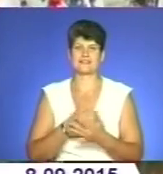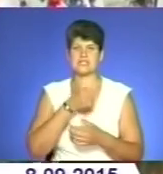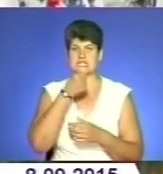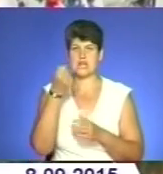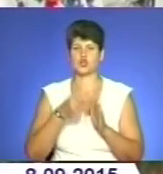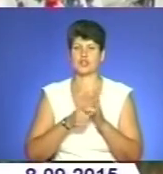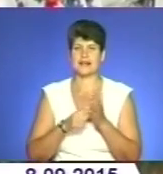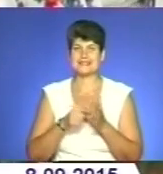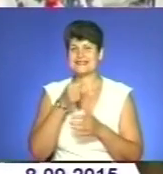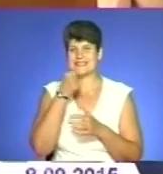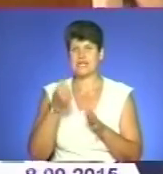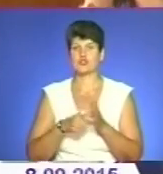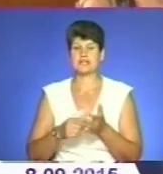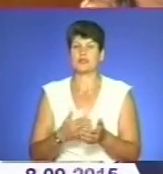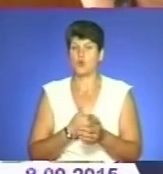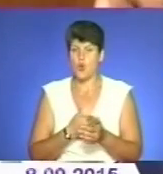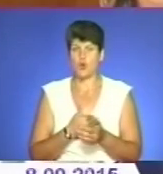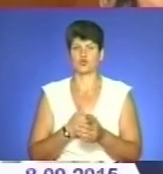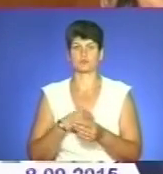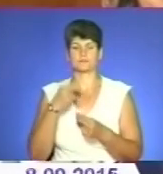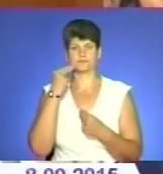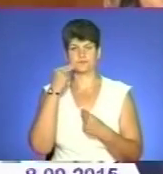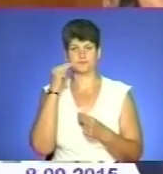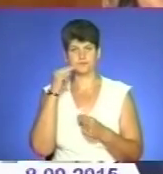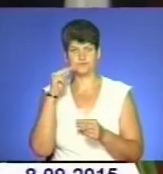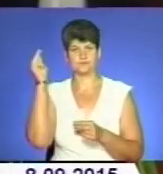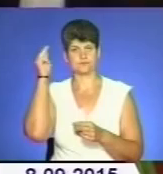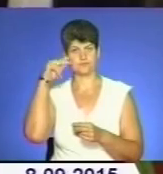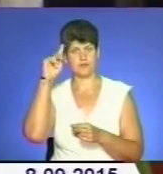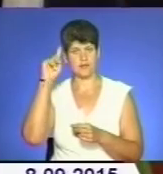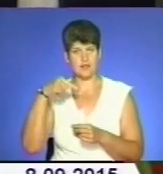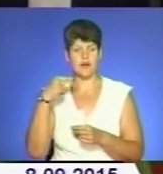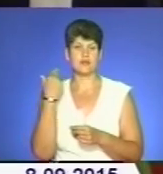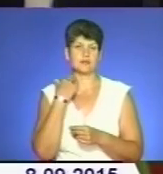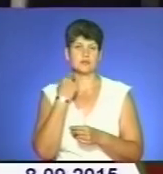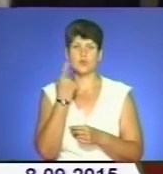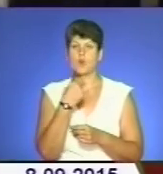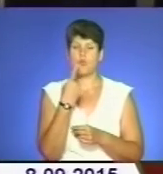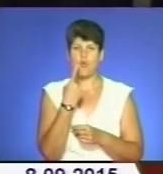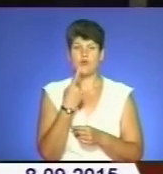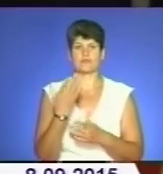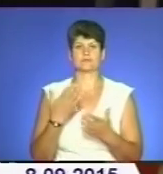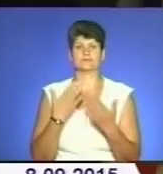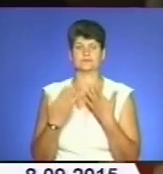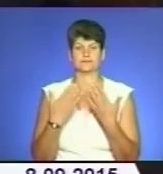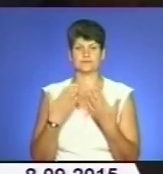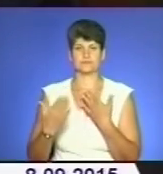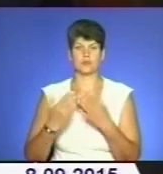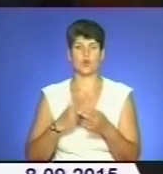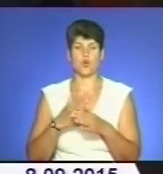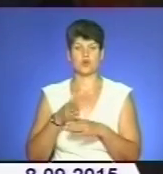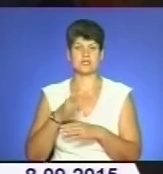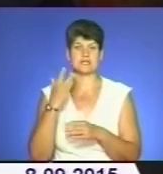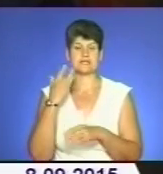старшокласників, які прагнуть удосконалити навики з англійської мови. Своїми думками з ними ділилися гості з-за кордону. А це